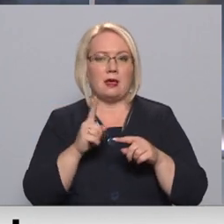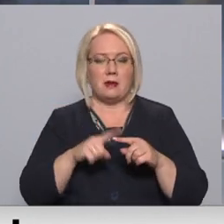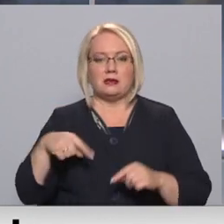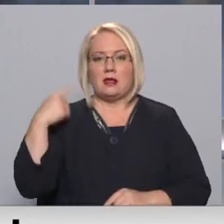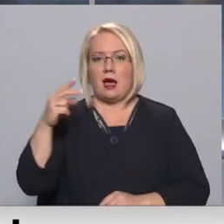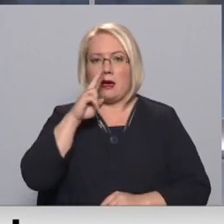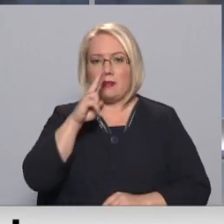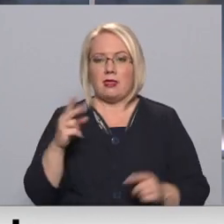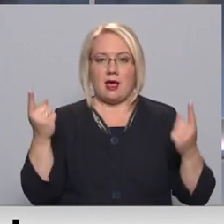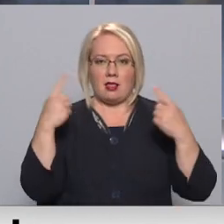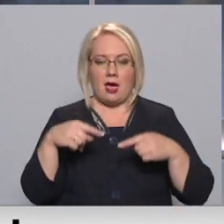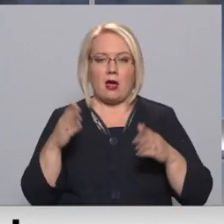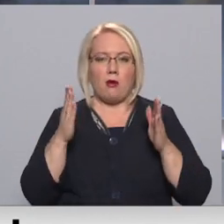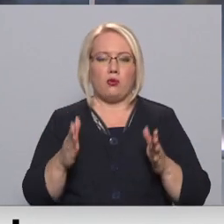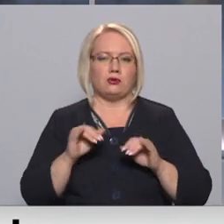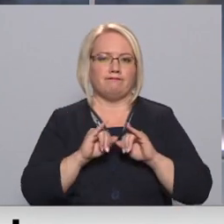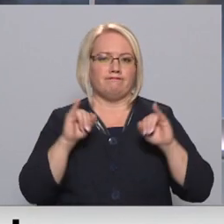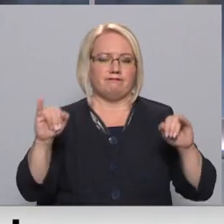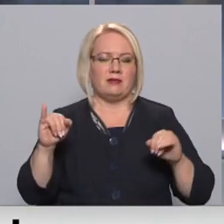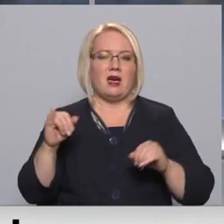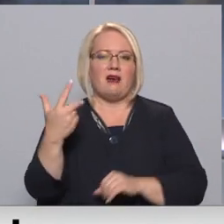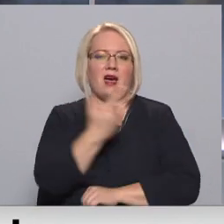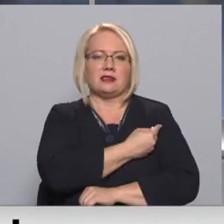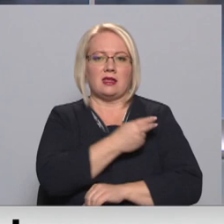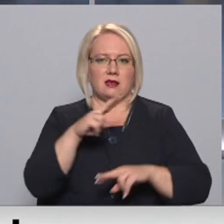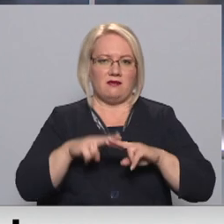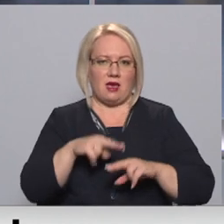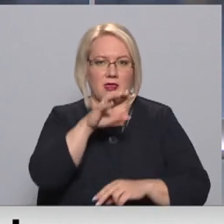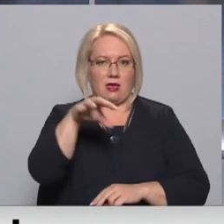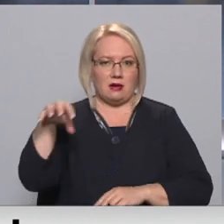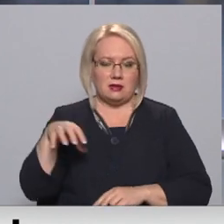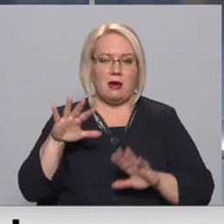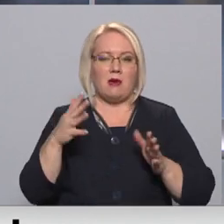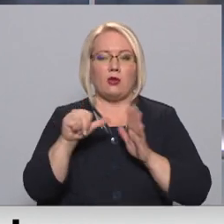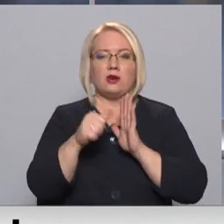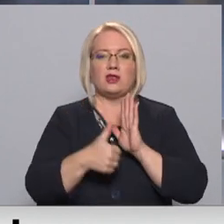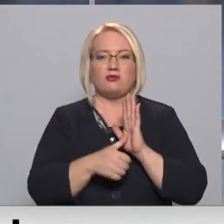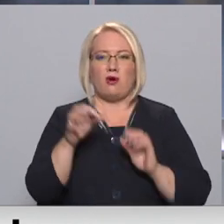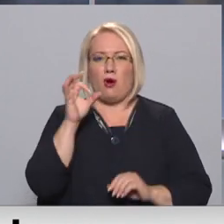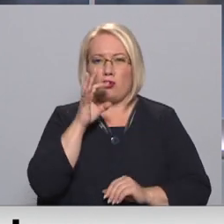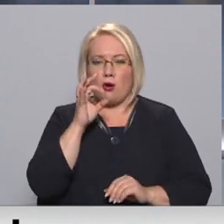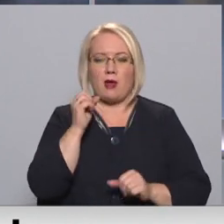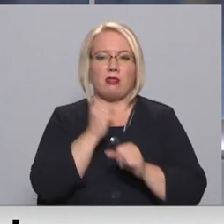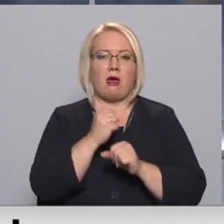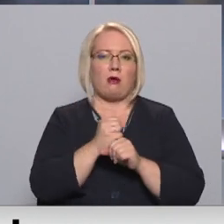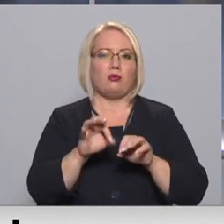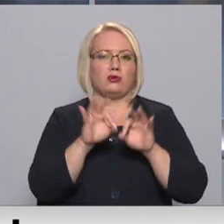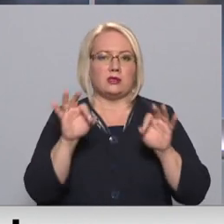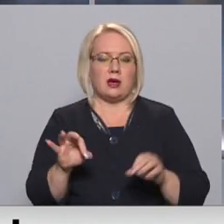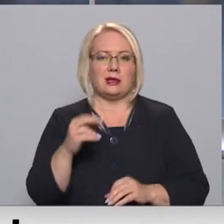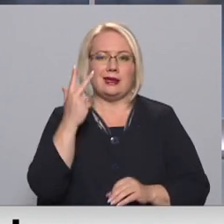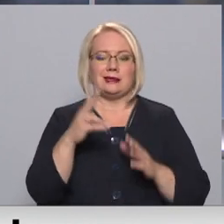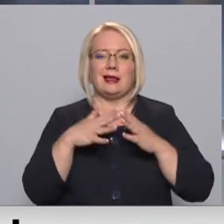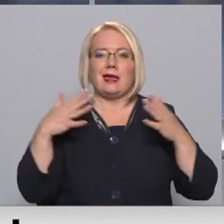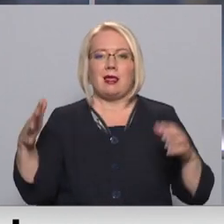nedēļu laikā tiks ievērojami paplašināta vakcinācijas kapacitāte. Bet no 16. oktobra darbu atsāks arī trīs lielie